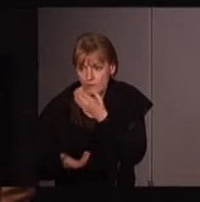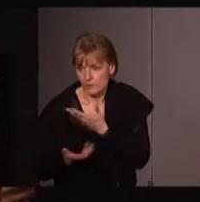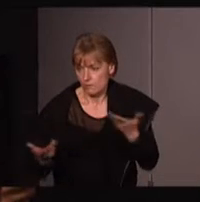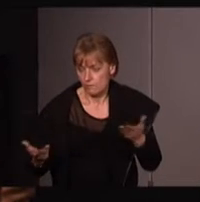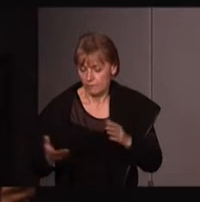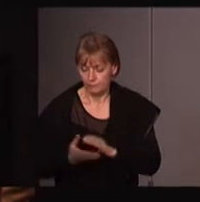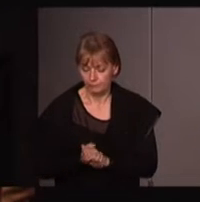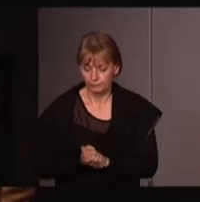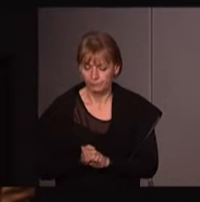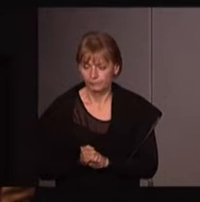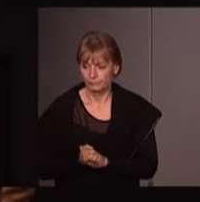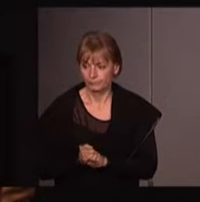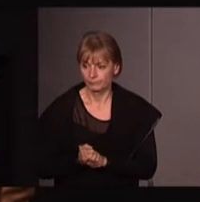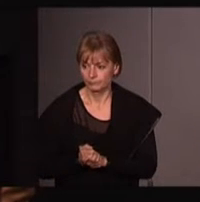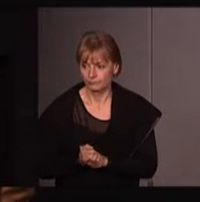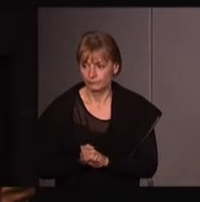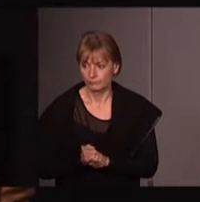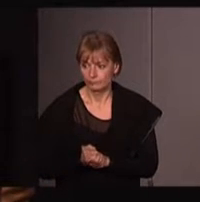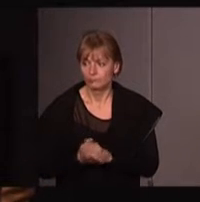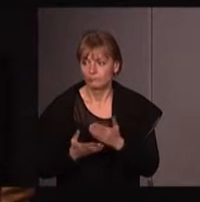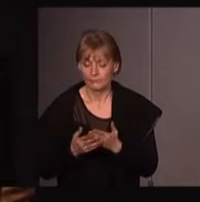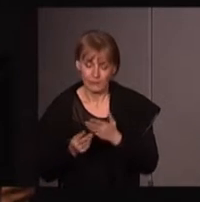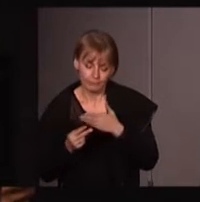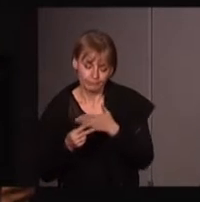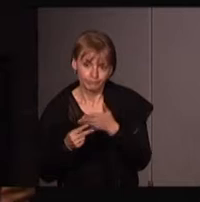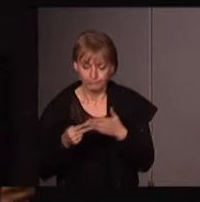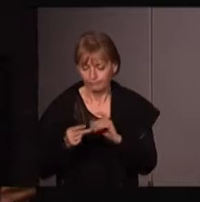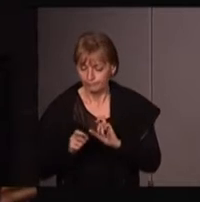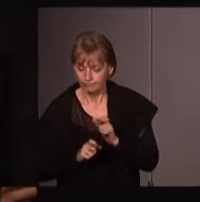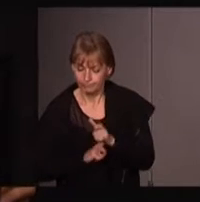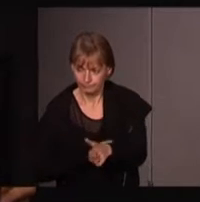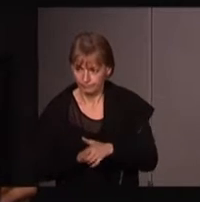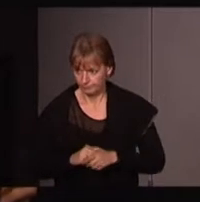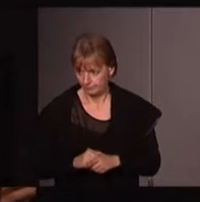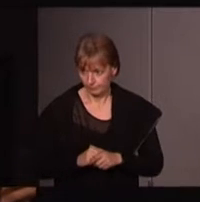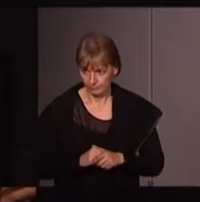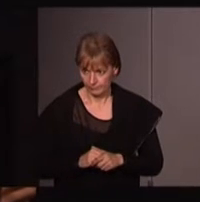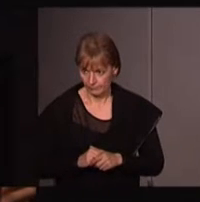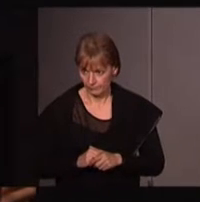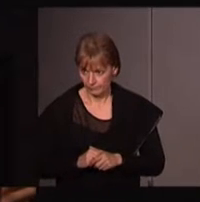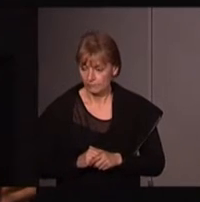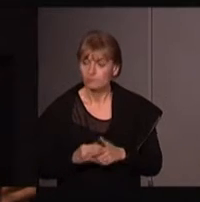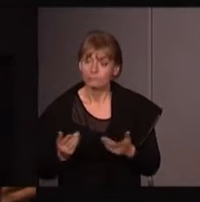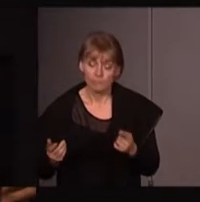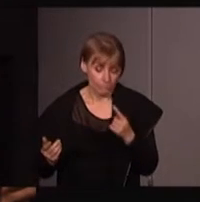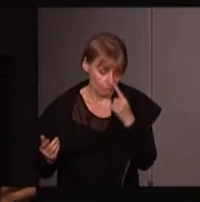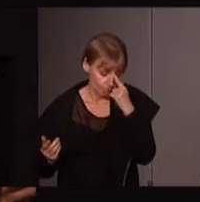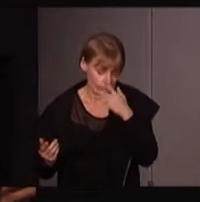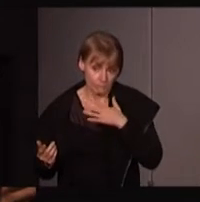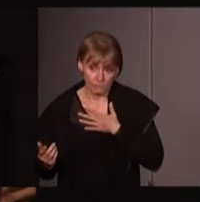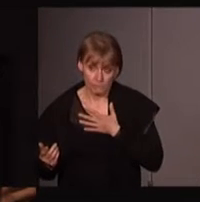cette accusation d'essentialisme, serait quelque chose en deux temps. À savoir qu'il me semble